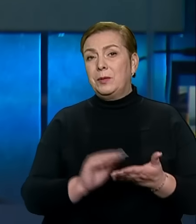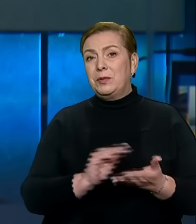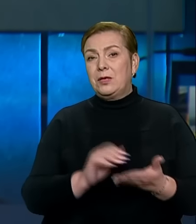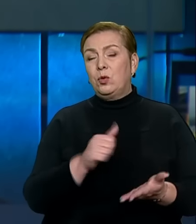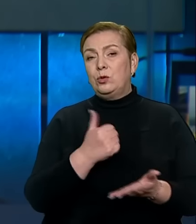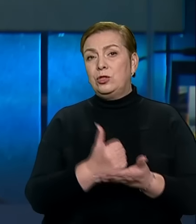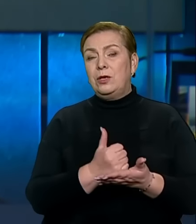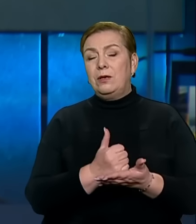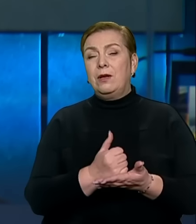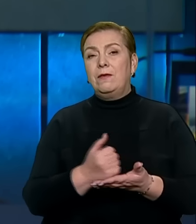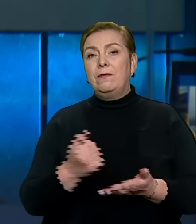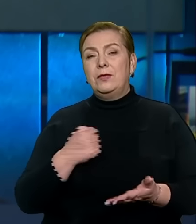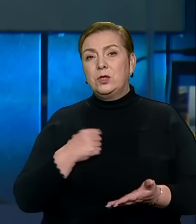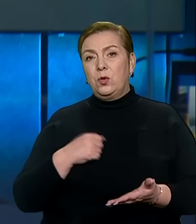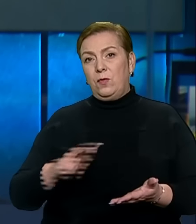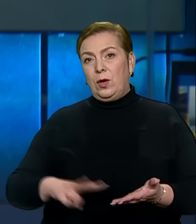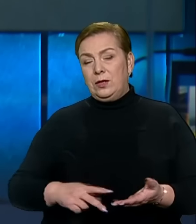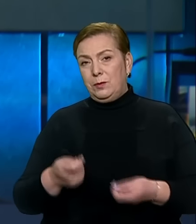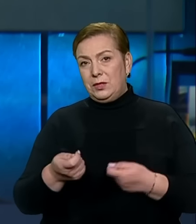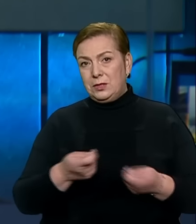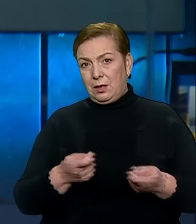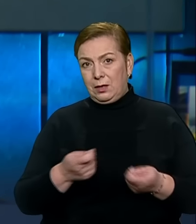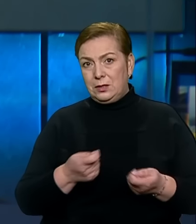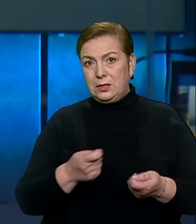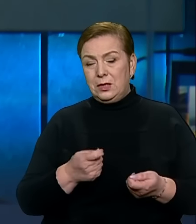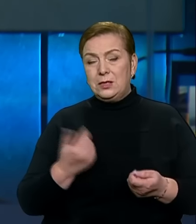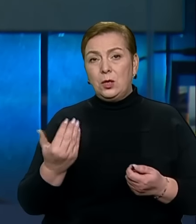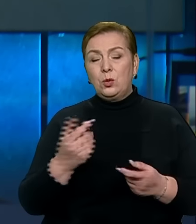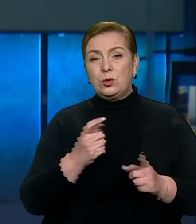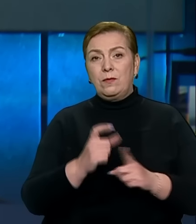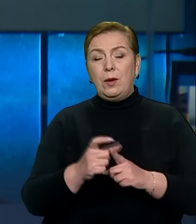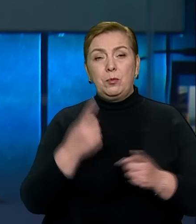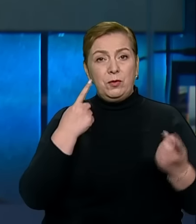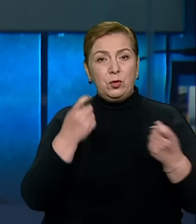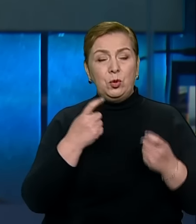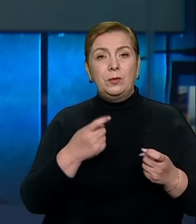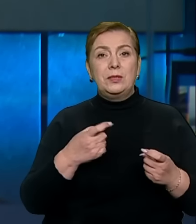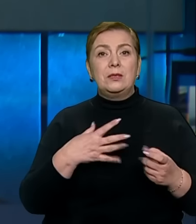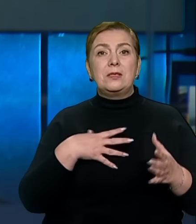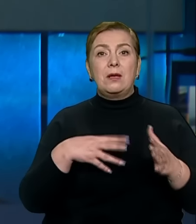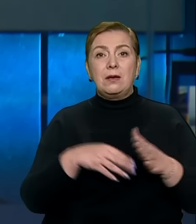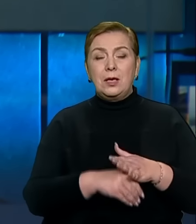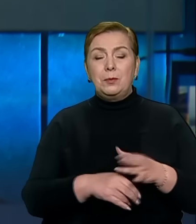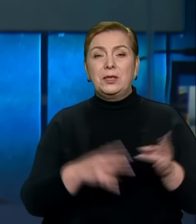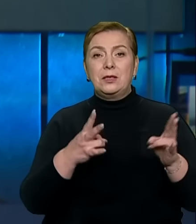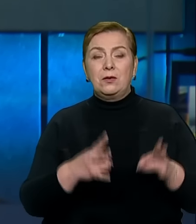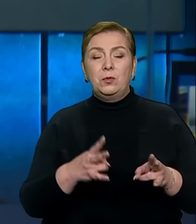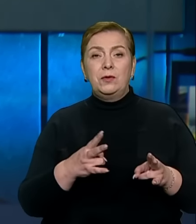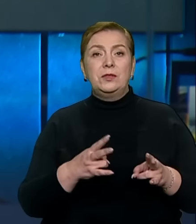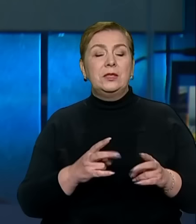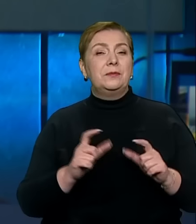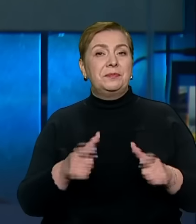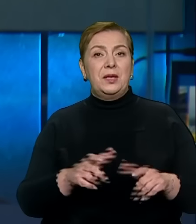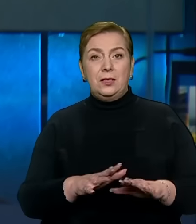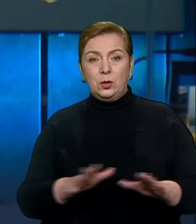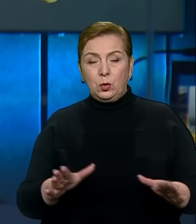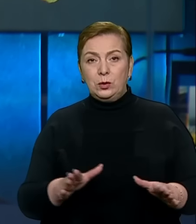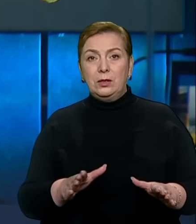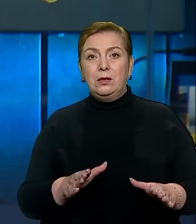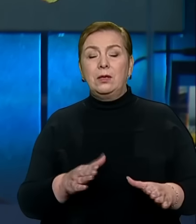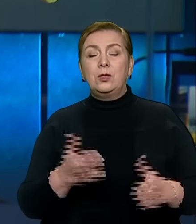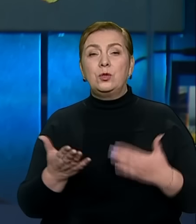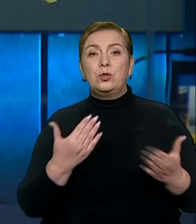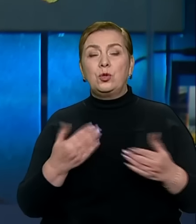військової адміністрації Філіп Пронін. За його словами, повідомлень про загиблих і травмованих не надходило. Щодо інших